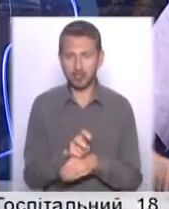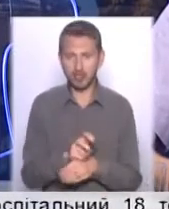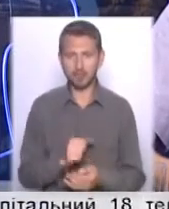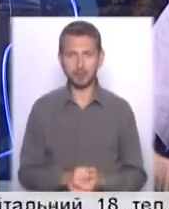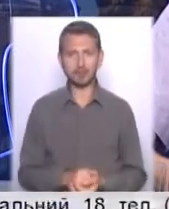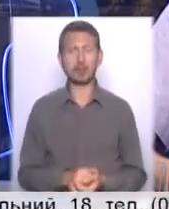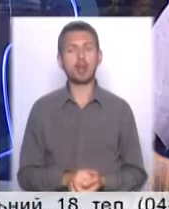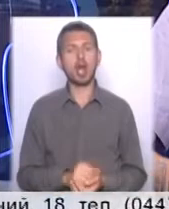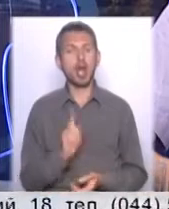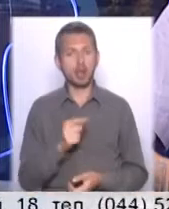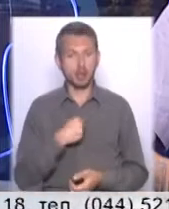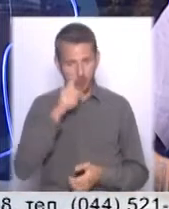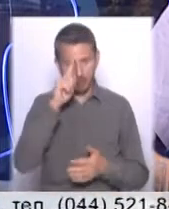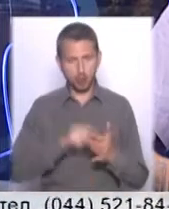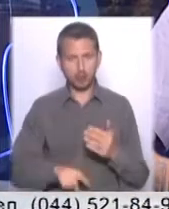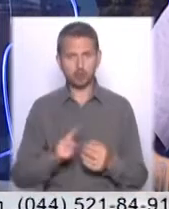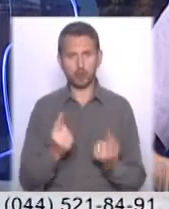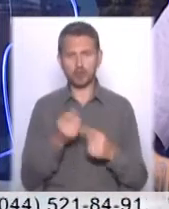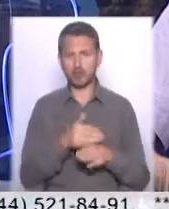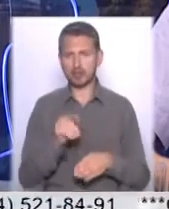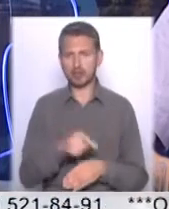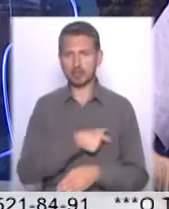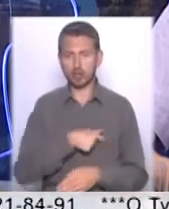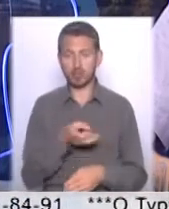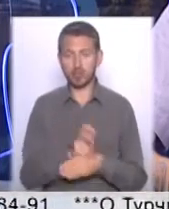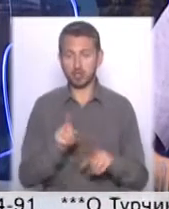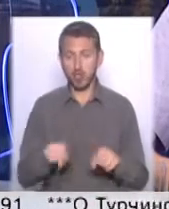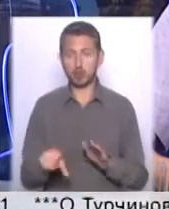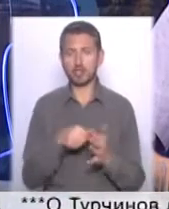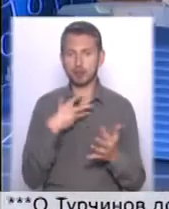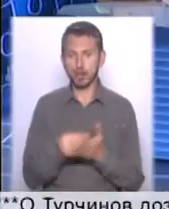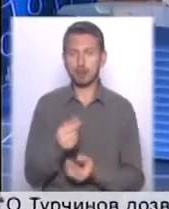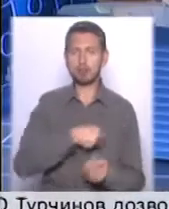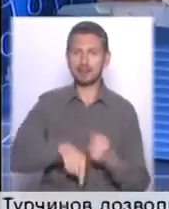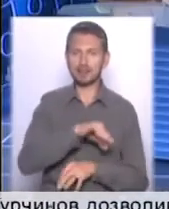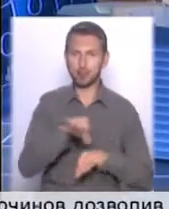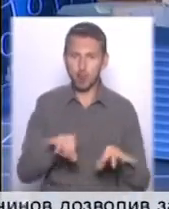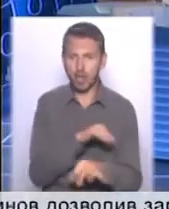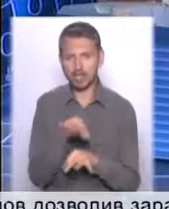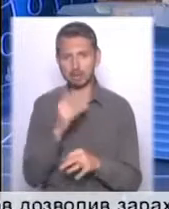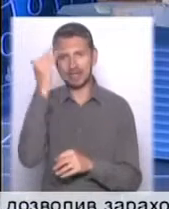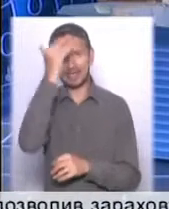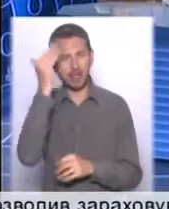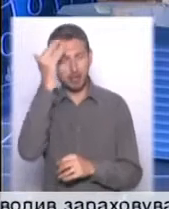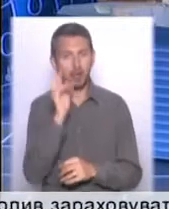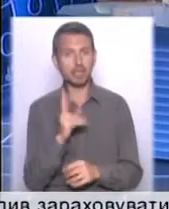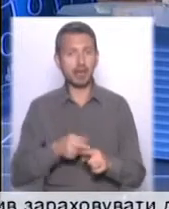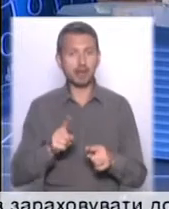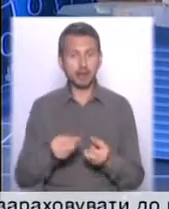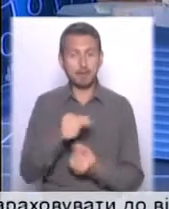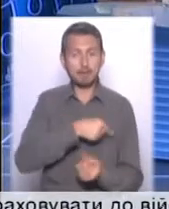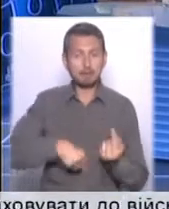Але я переконаний, що значення з речення цих депутатів прийшли також зі своїми бізнес-проектами, своїми бізнес-ідеями. І як ці бізнес-ідеї